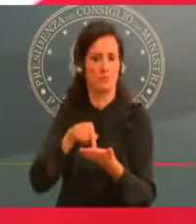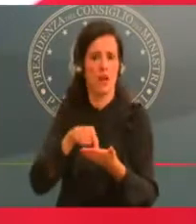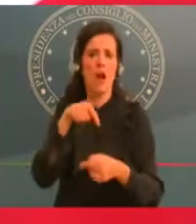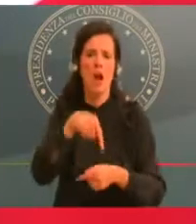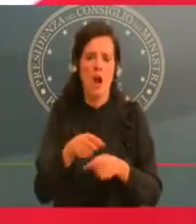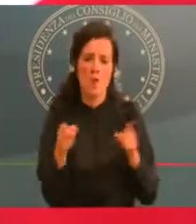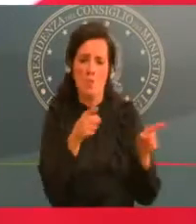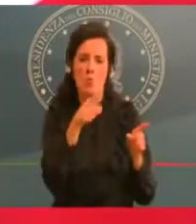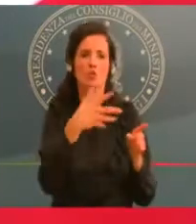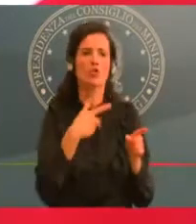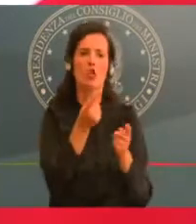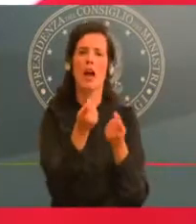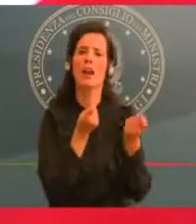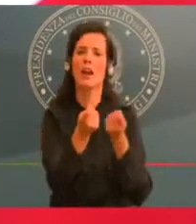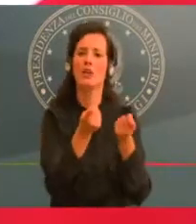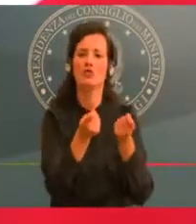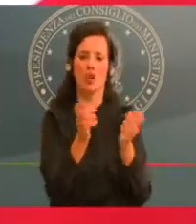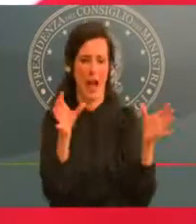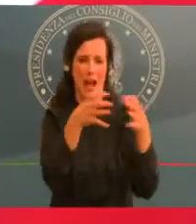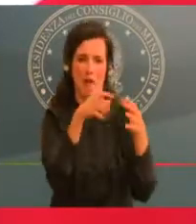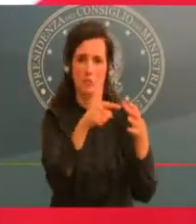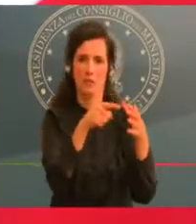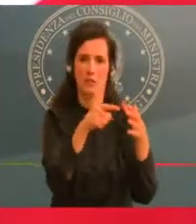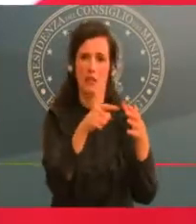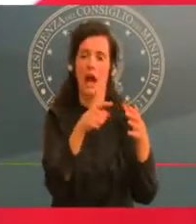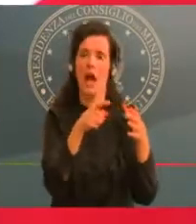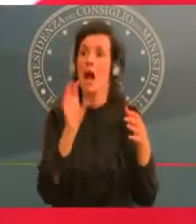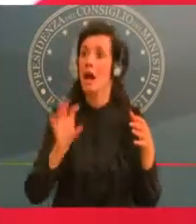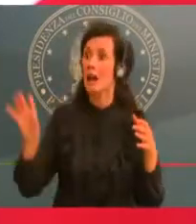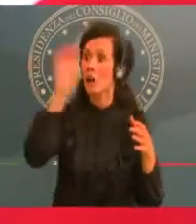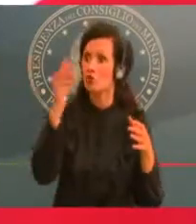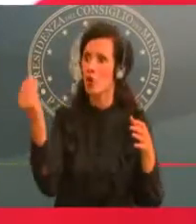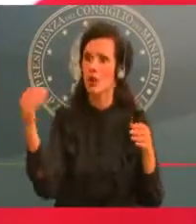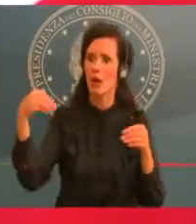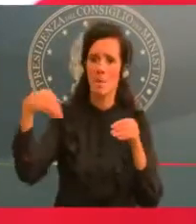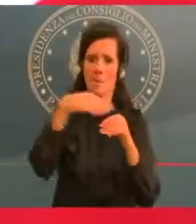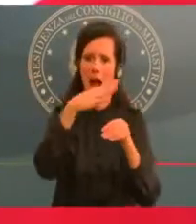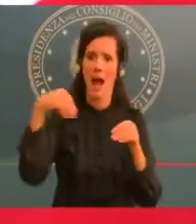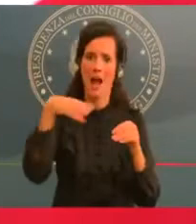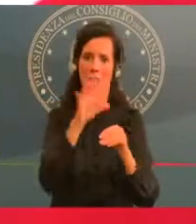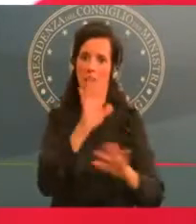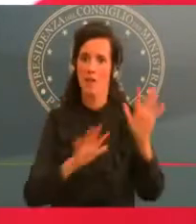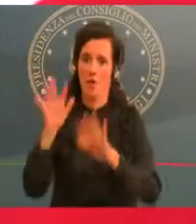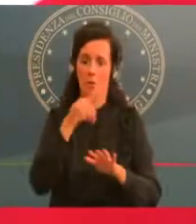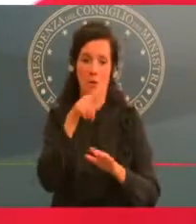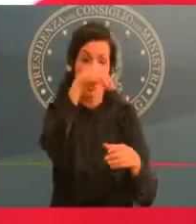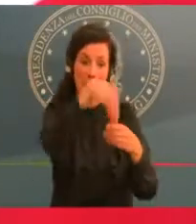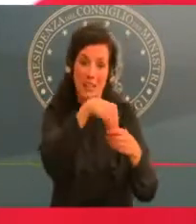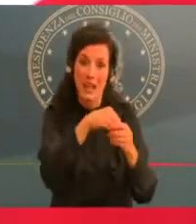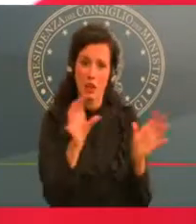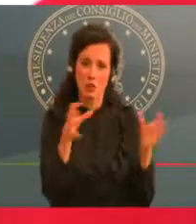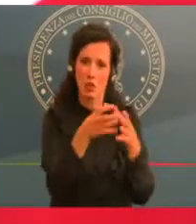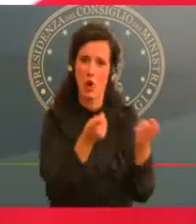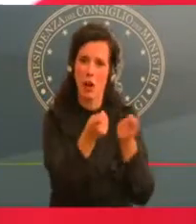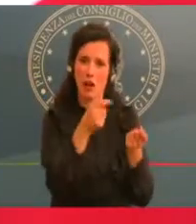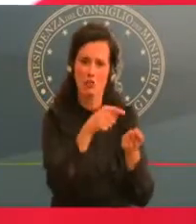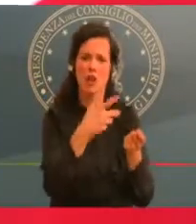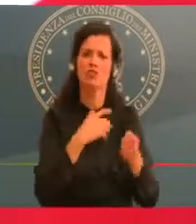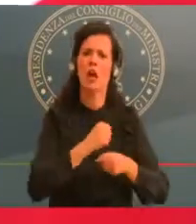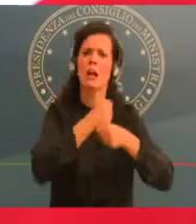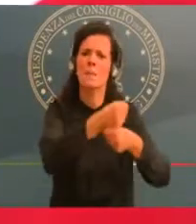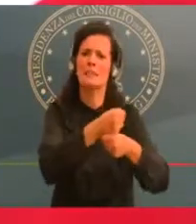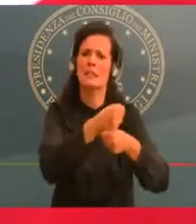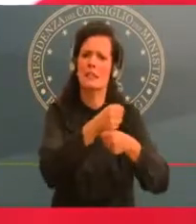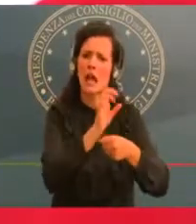rappresentanti, appunto, delle regioni, che congiuntamente elaborano questi dati. Quindi le regioni non sono un